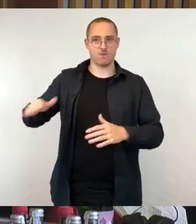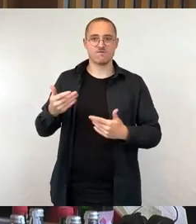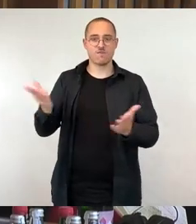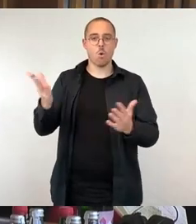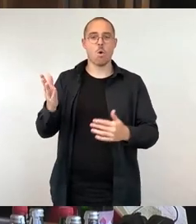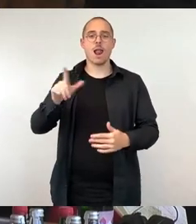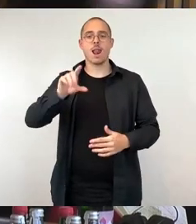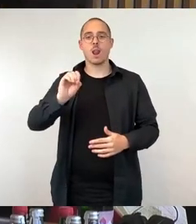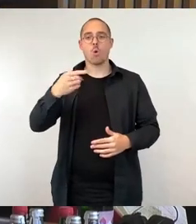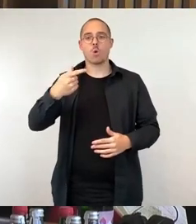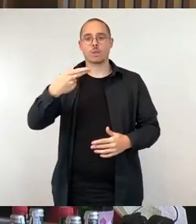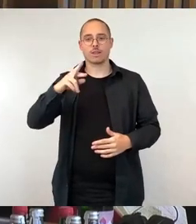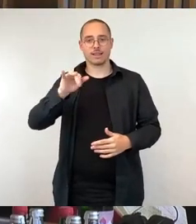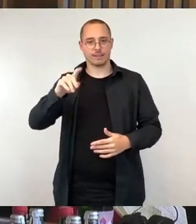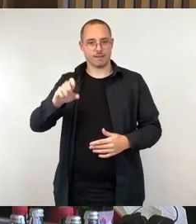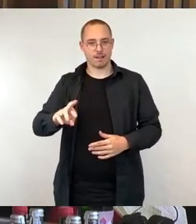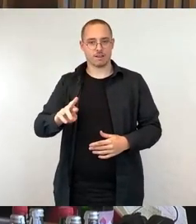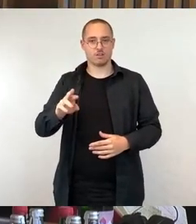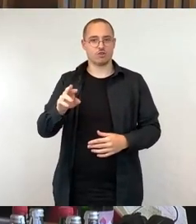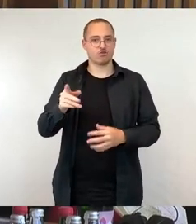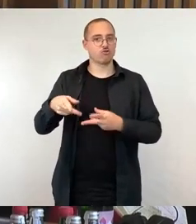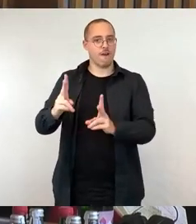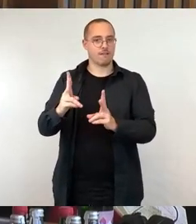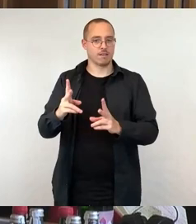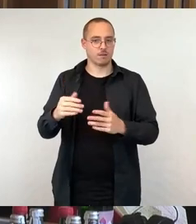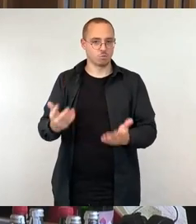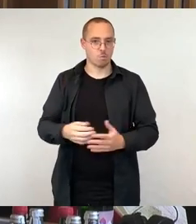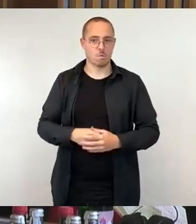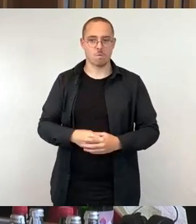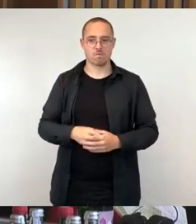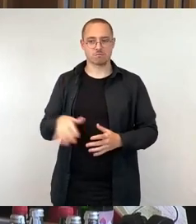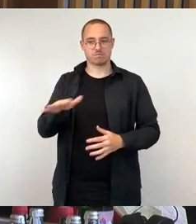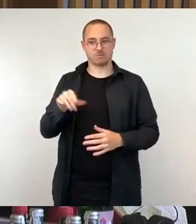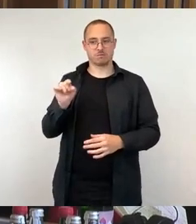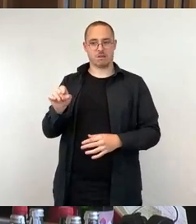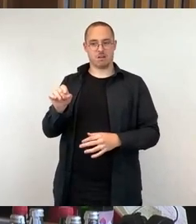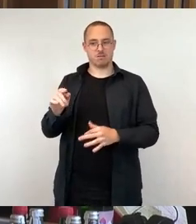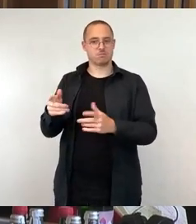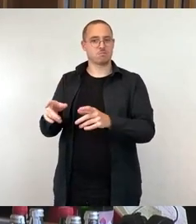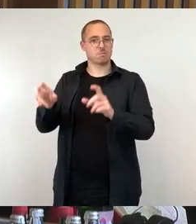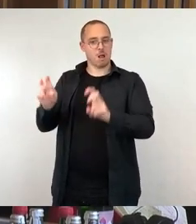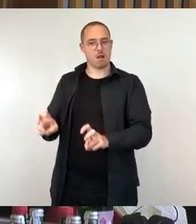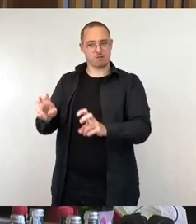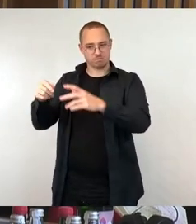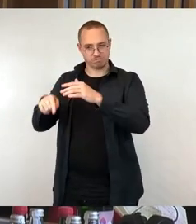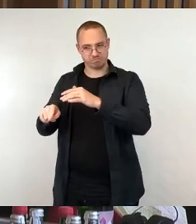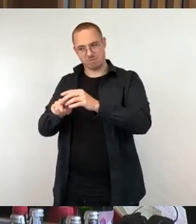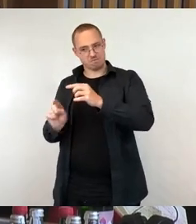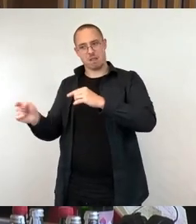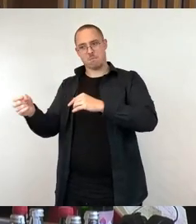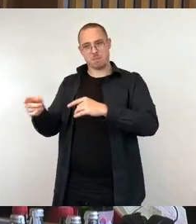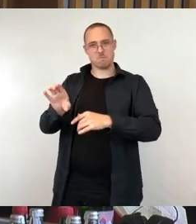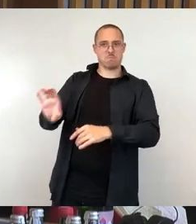Da drängt sich die Frage auf, was die Verwaltung unter einer gut sichtbaren Gedenktafel versteht. In derselben